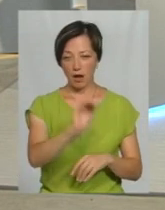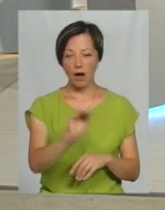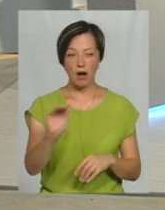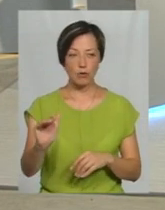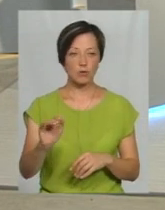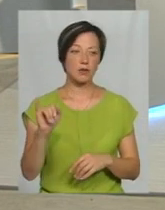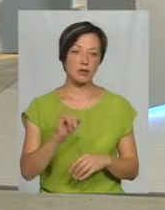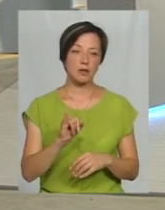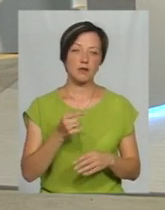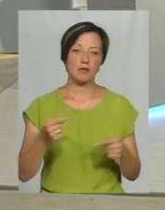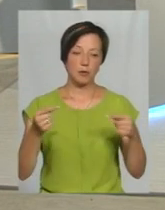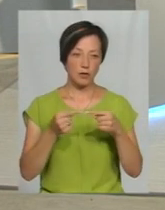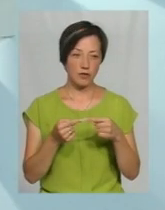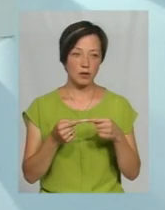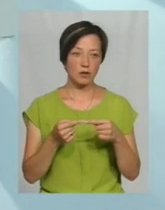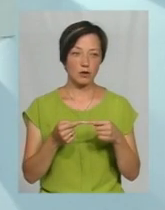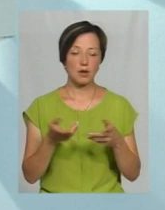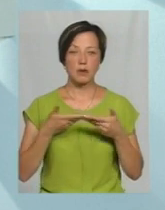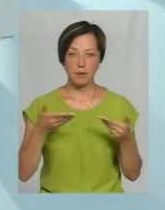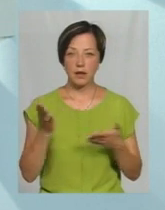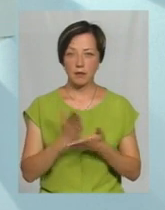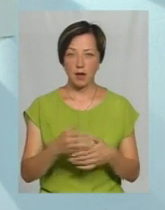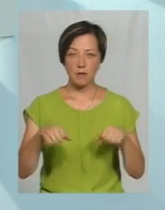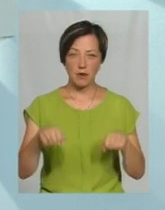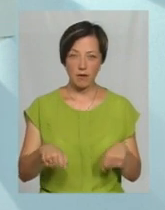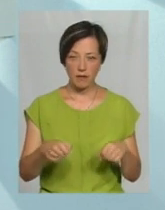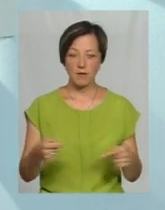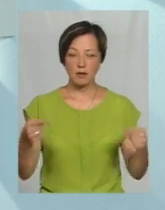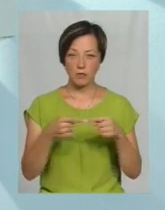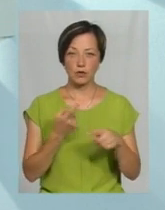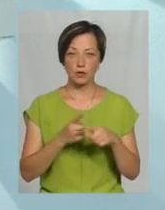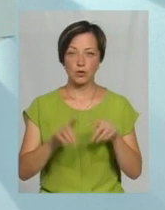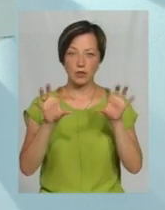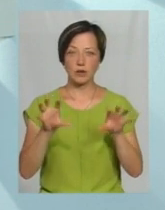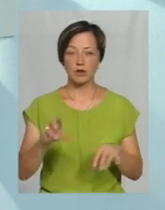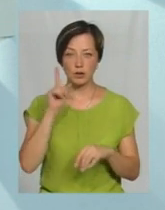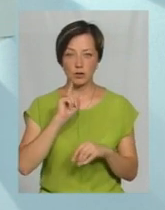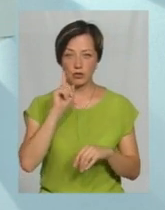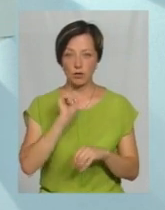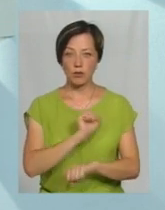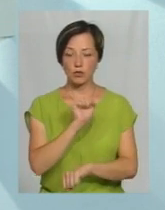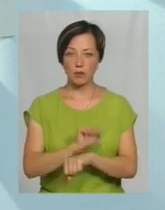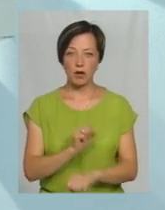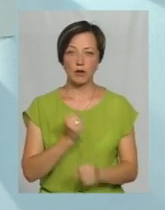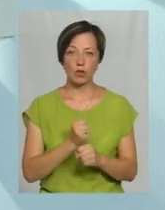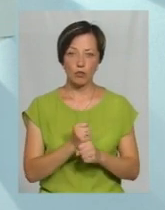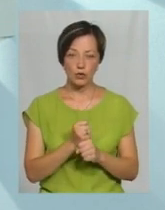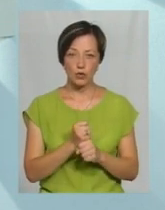про то, і, відповідно, тоді ми маємо право, відповідно до цього законодавства, тимчасово призупиняти роботу,